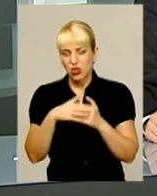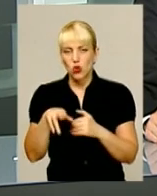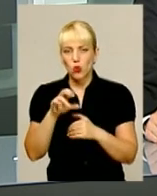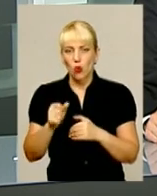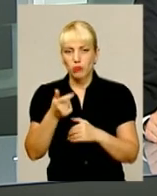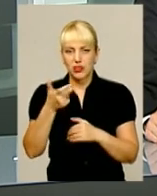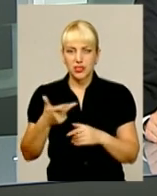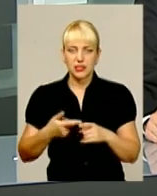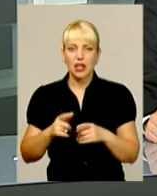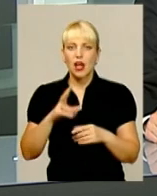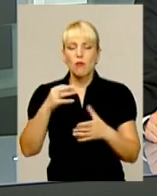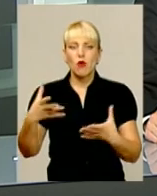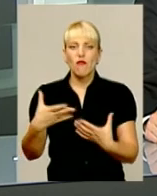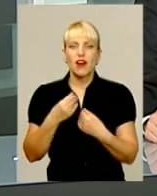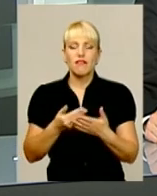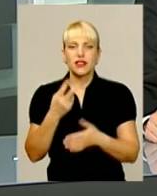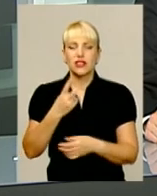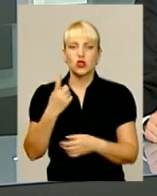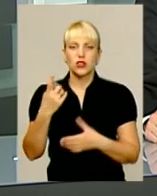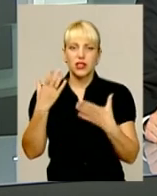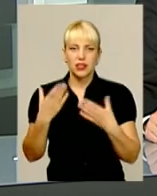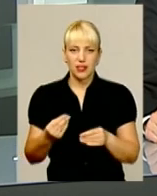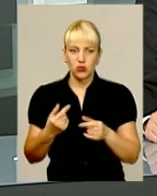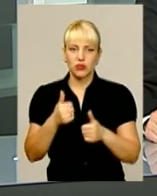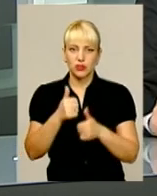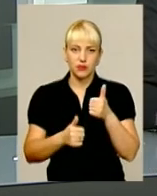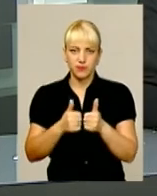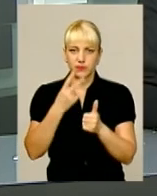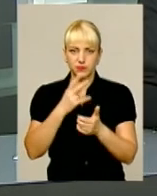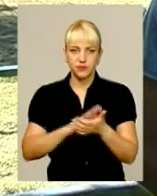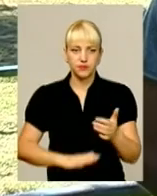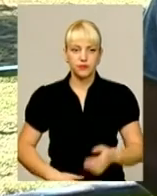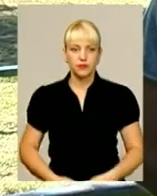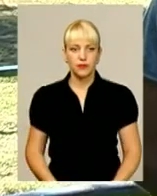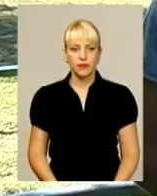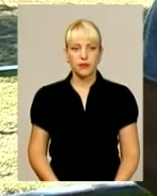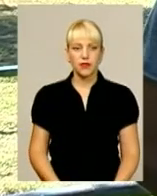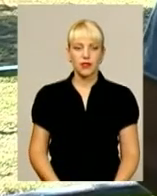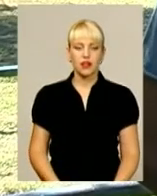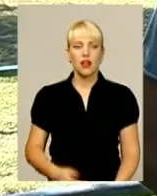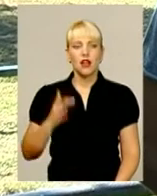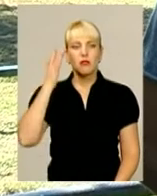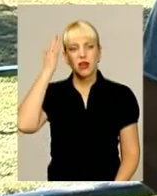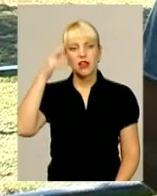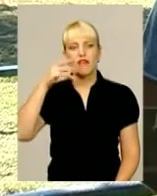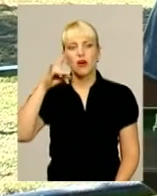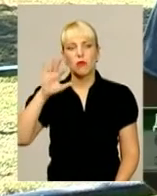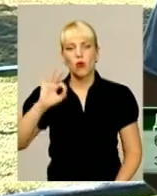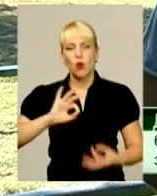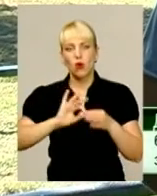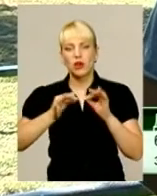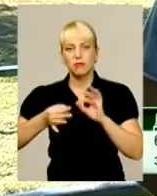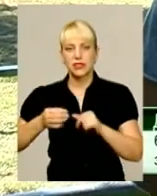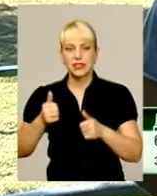від 21-денного спортивного турне наш наступний сюжет. Мрії про Олімпійські ігри. Це